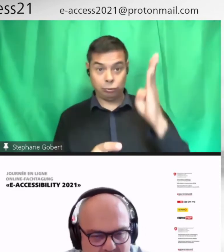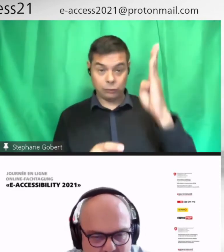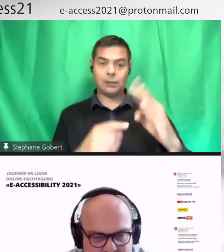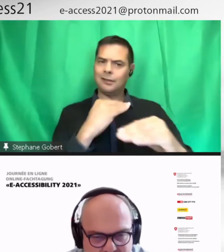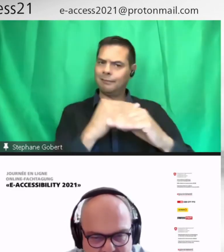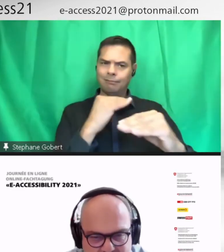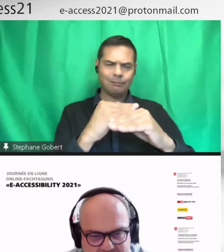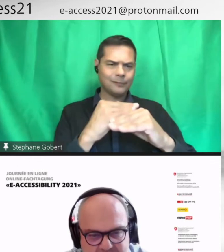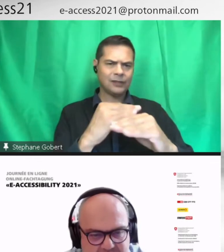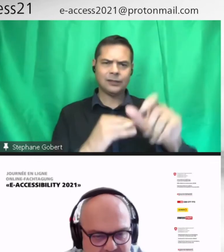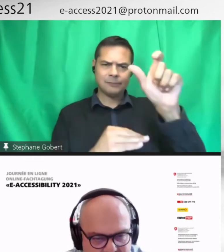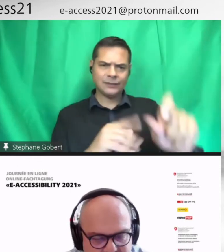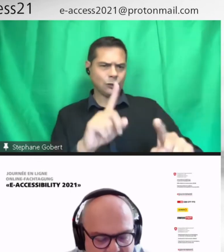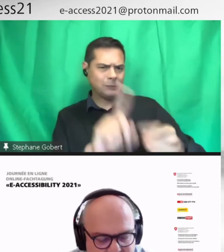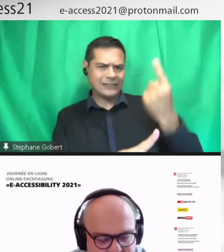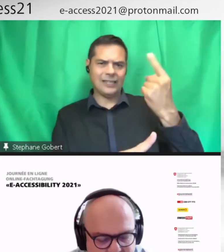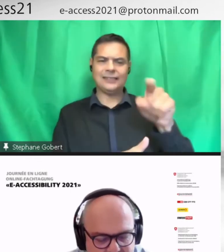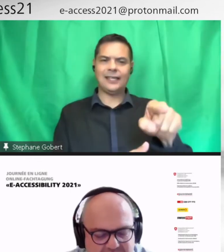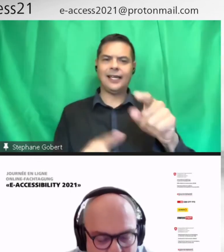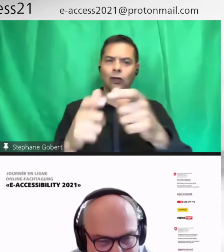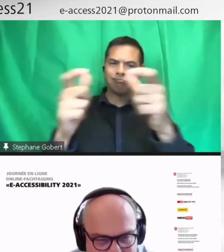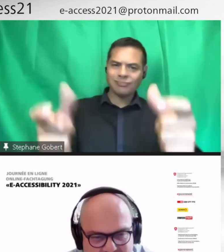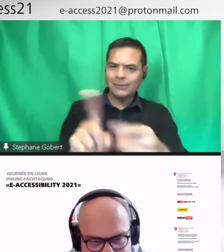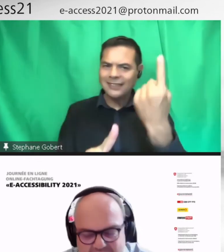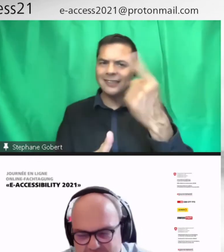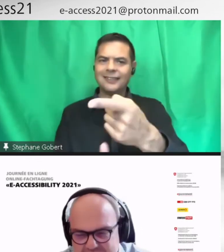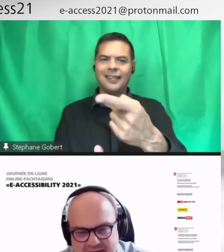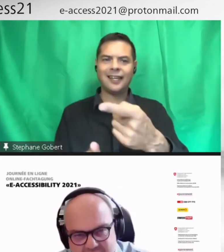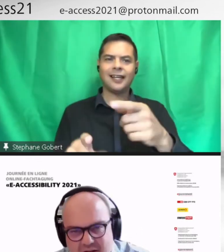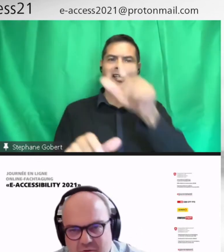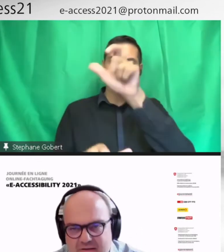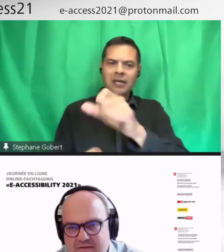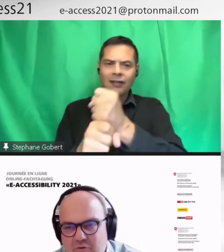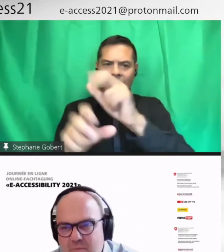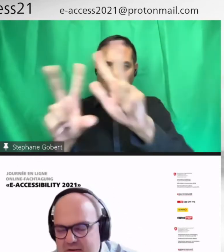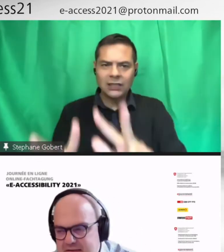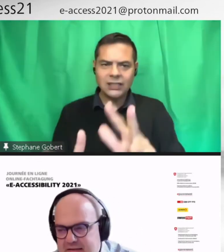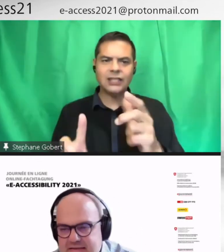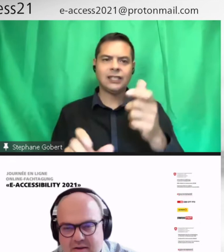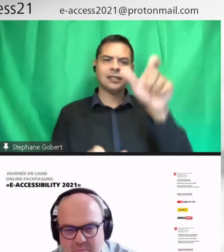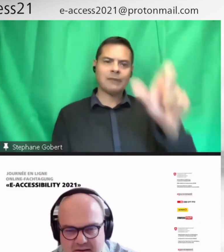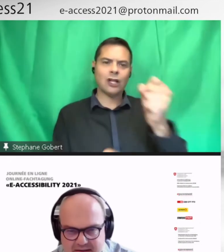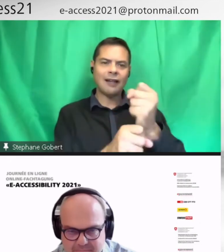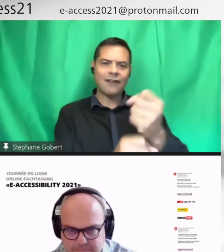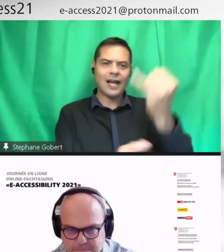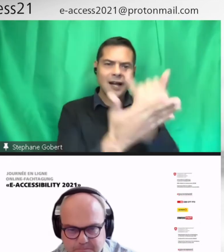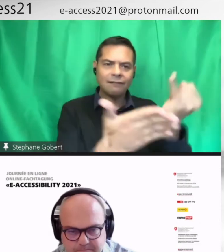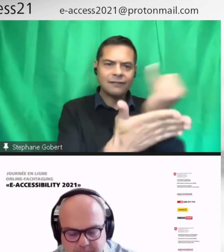pédagogie spécialisée, des informaticiens, des graphistes. Donc, c'est une entreprise qui est assez compliquée.